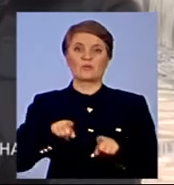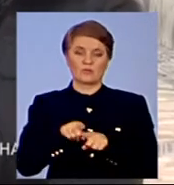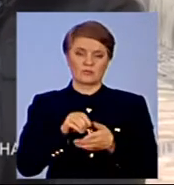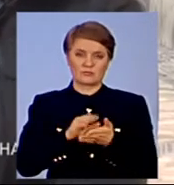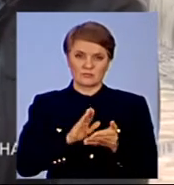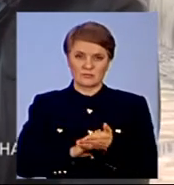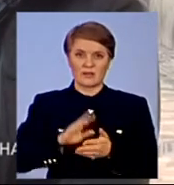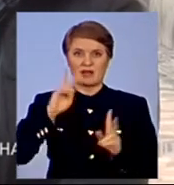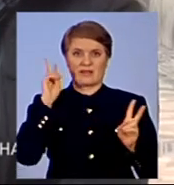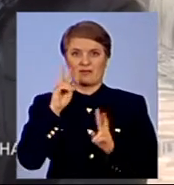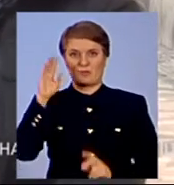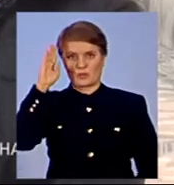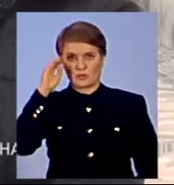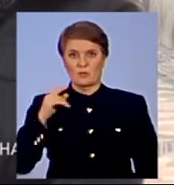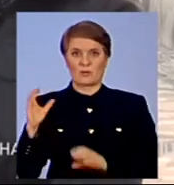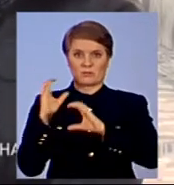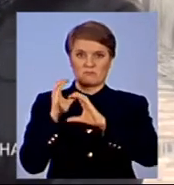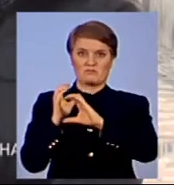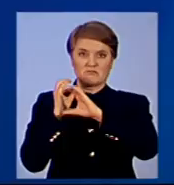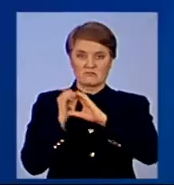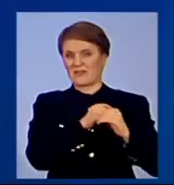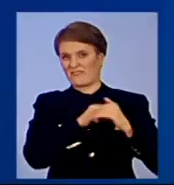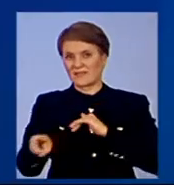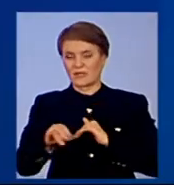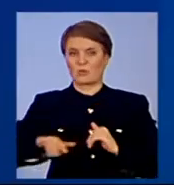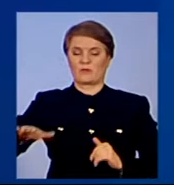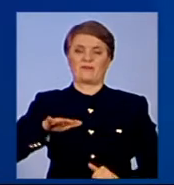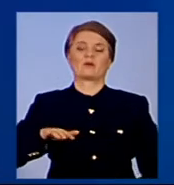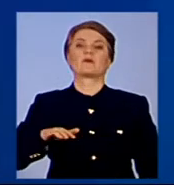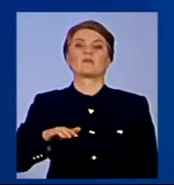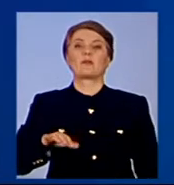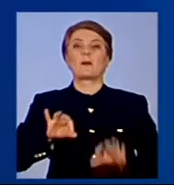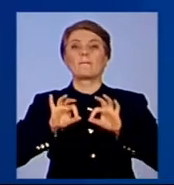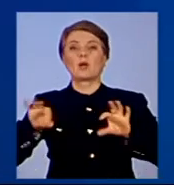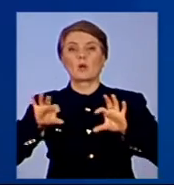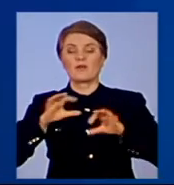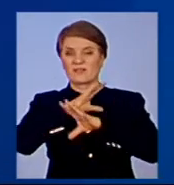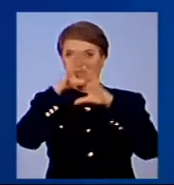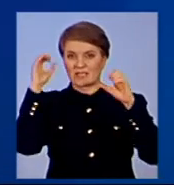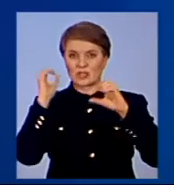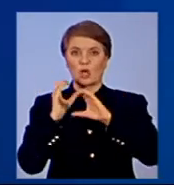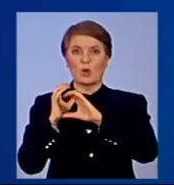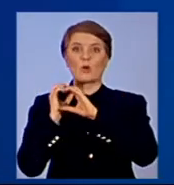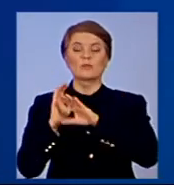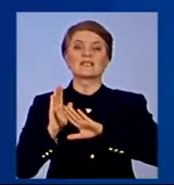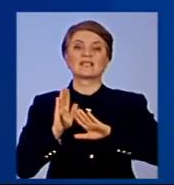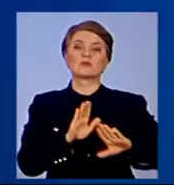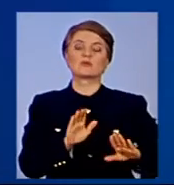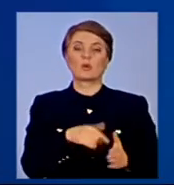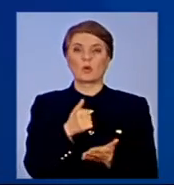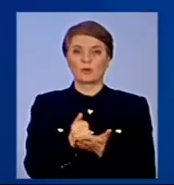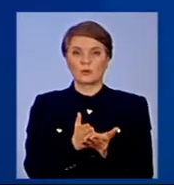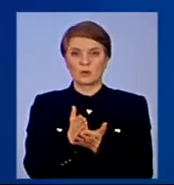який підійшов, зробив постріл і втік у двори. Прокоментував нічний обстріл і заступник голови служби